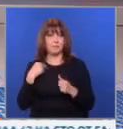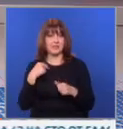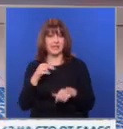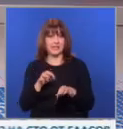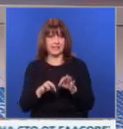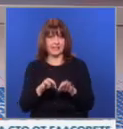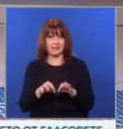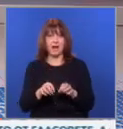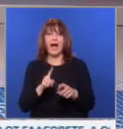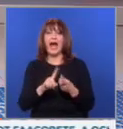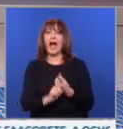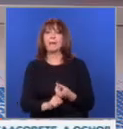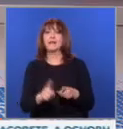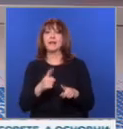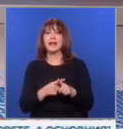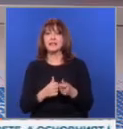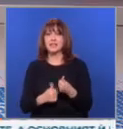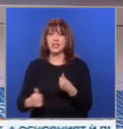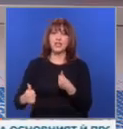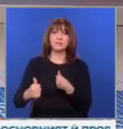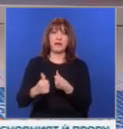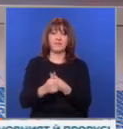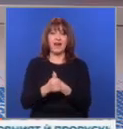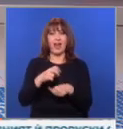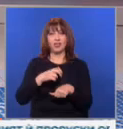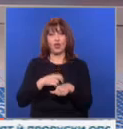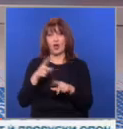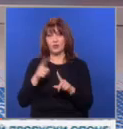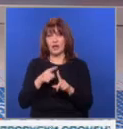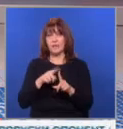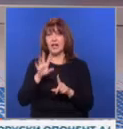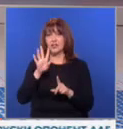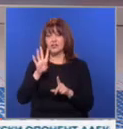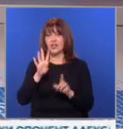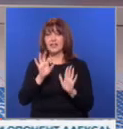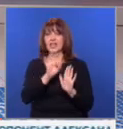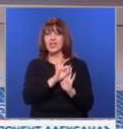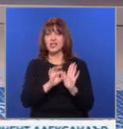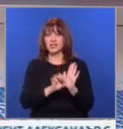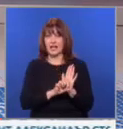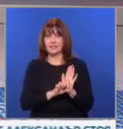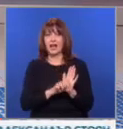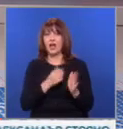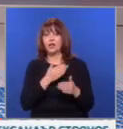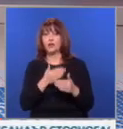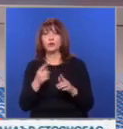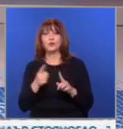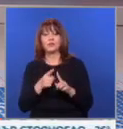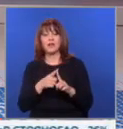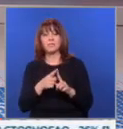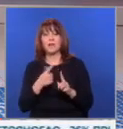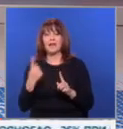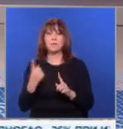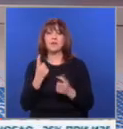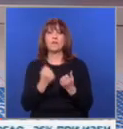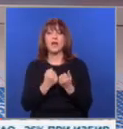вод в Съединените щати Камала Харис изпреварва слегка преднина Доналд Тръмп в четири ключови щата, докато Тръмп е начало в два други. И